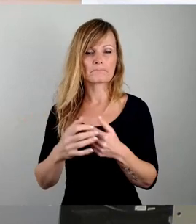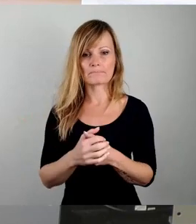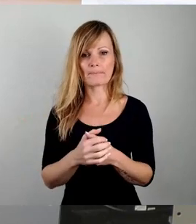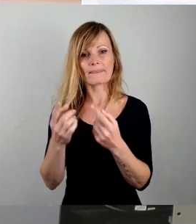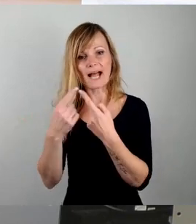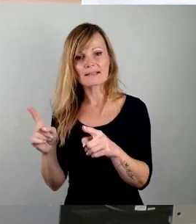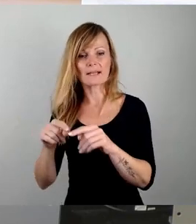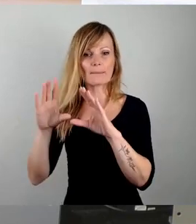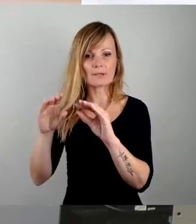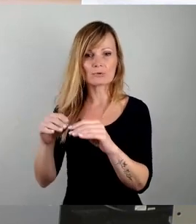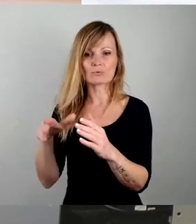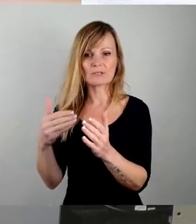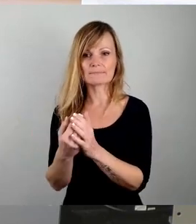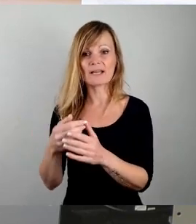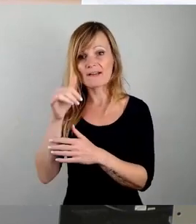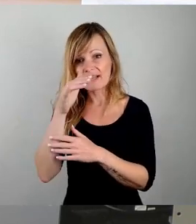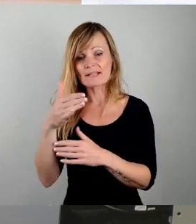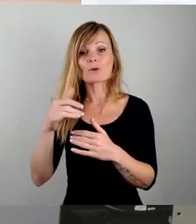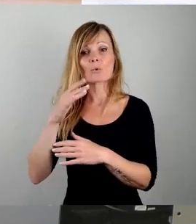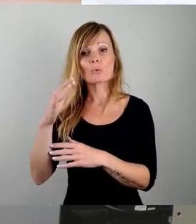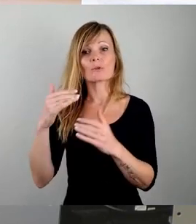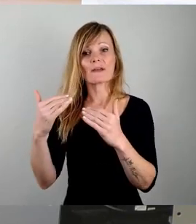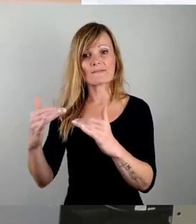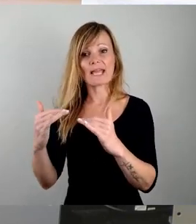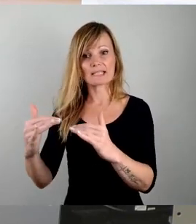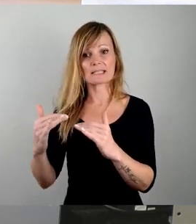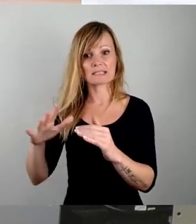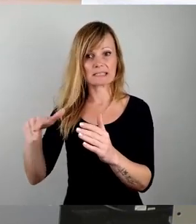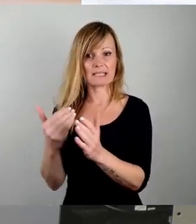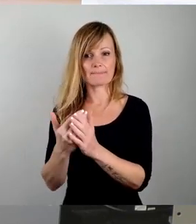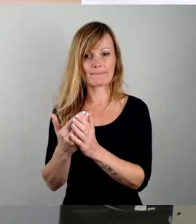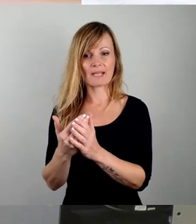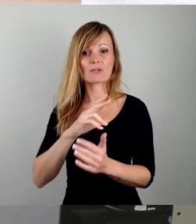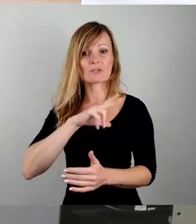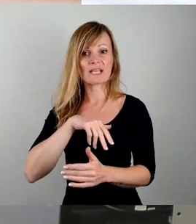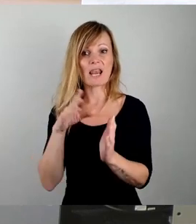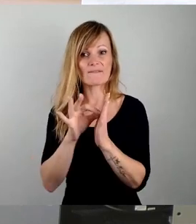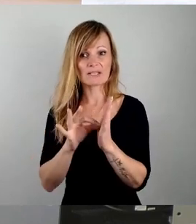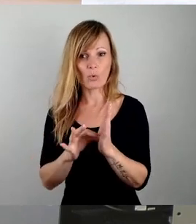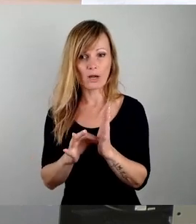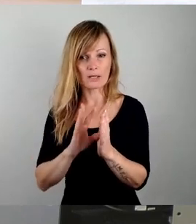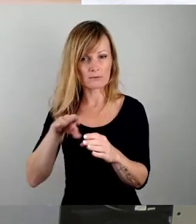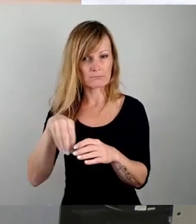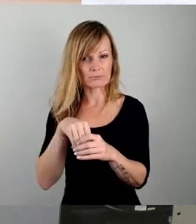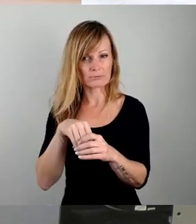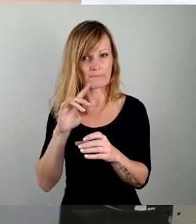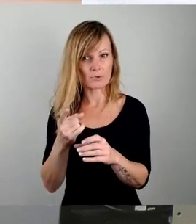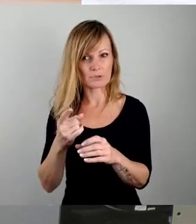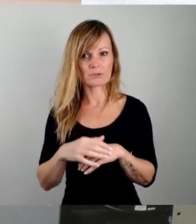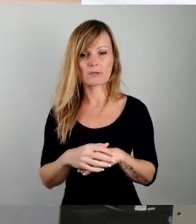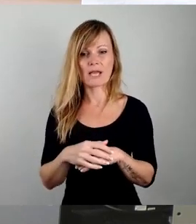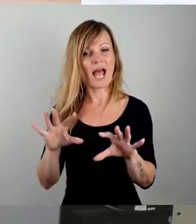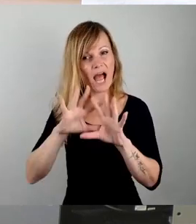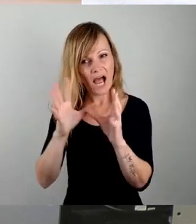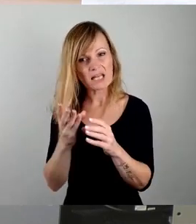Grünflächen sind es? Welche sozialen Faktoren müssen mit einbezogen werden? Wir wollen, all das berücksichtigt wird. Und wir wollen,